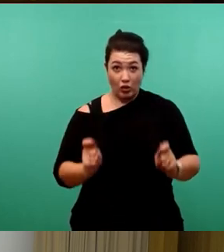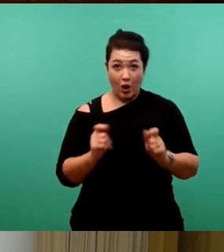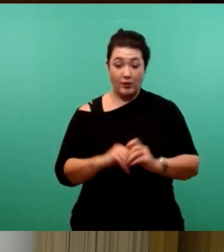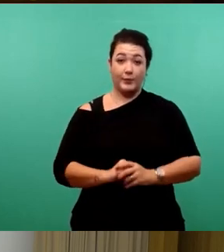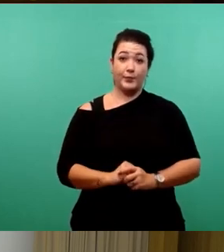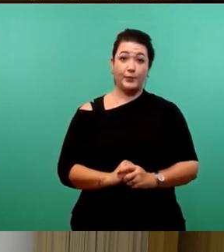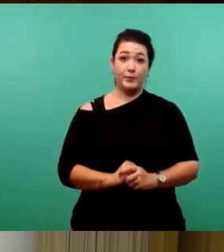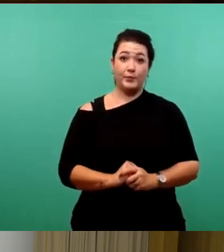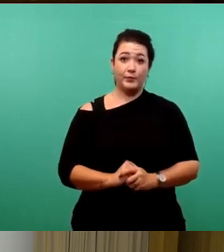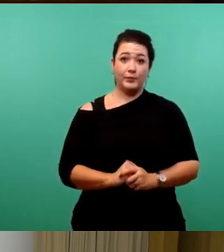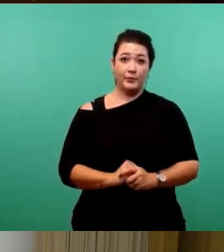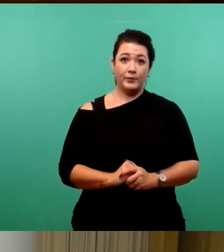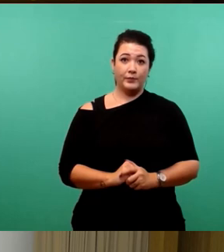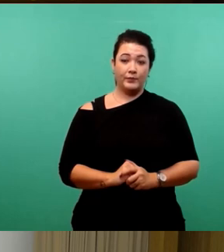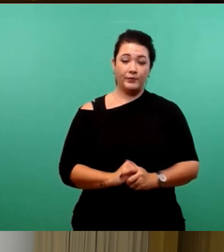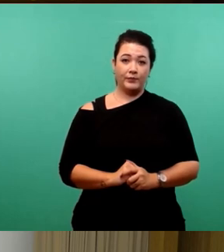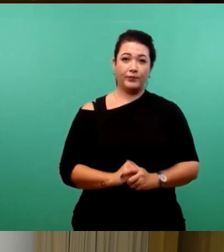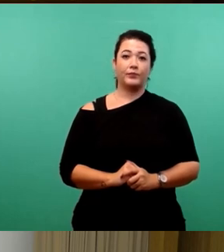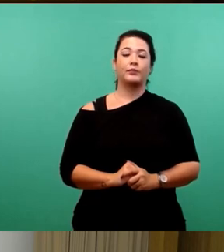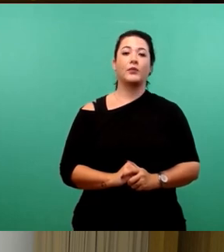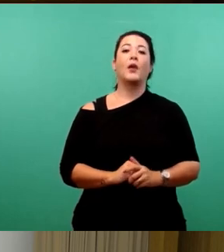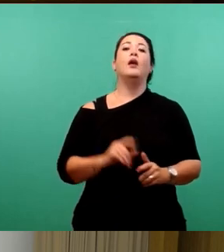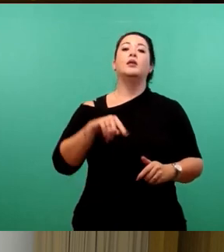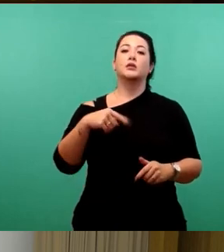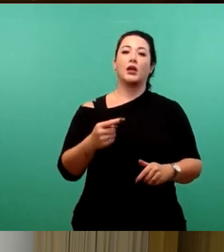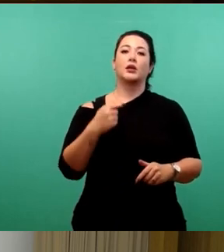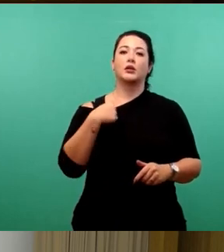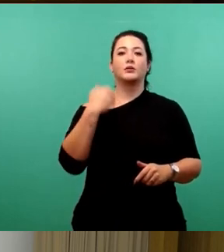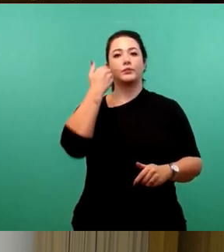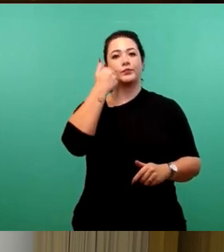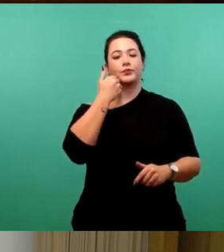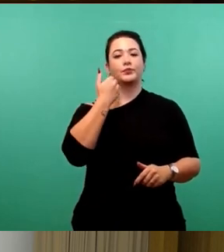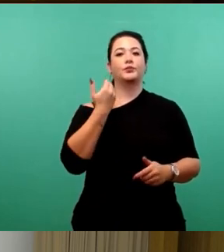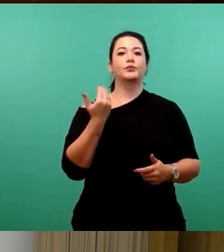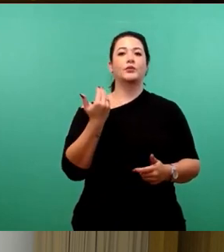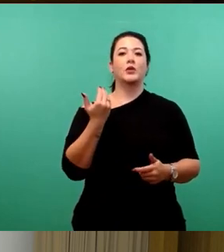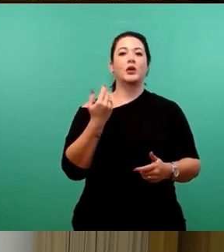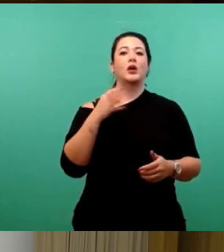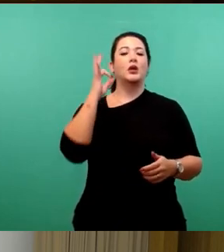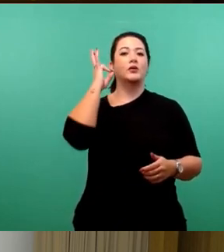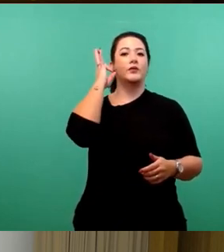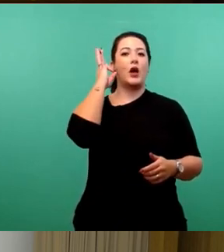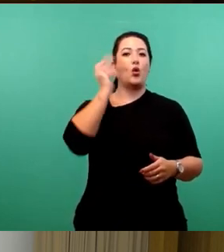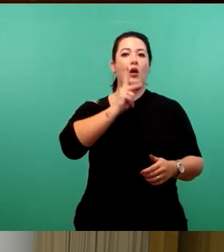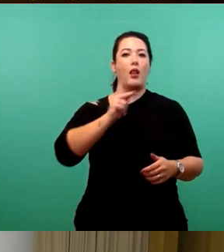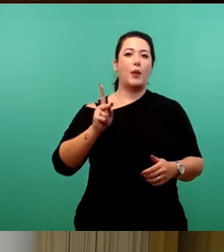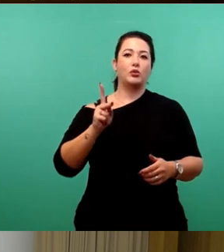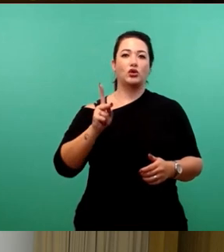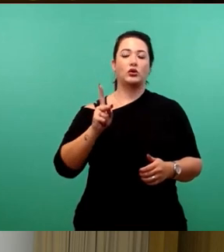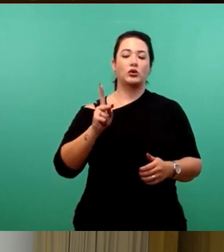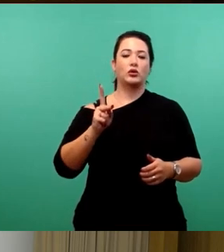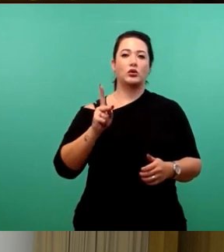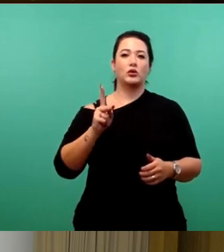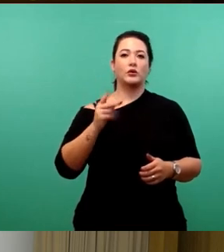Dann darf ich zunächst bitten, Frau May-Klepsch, dass Sie